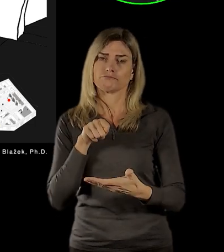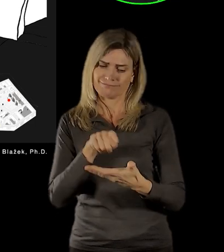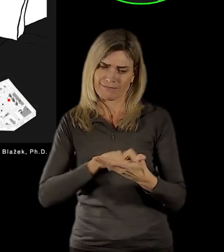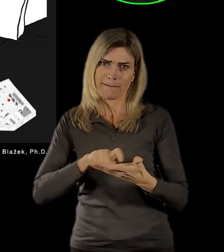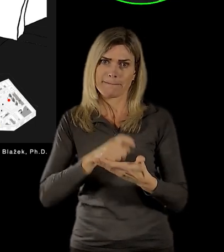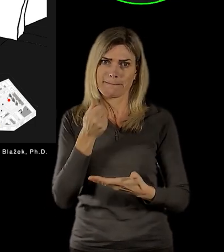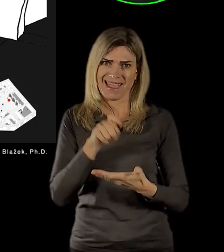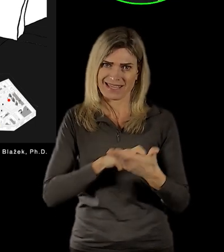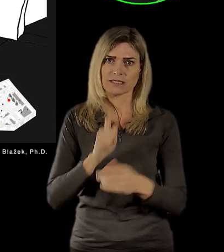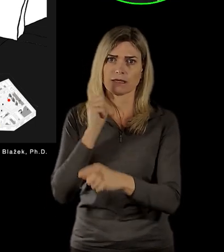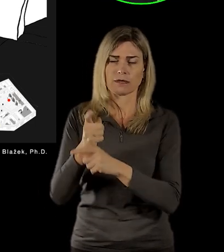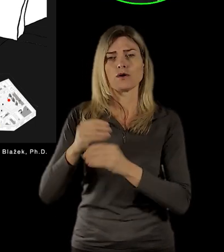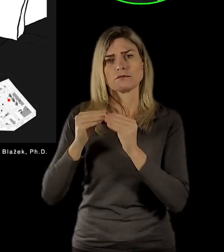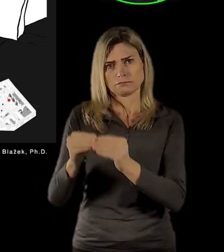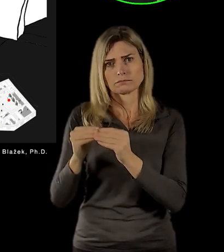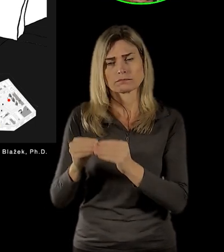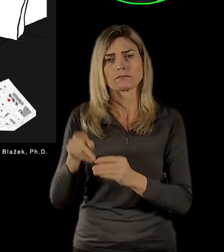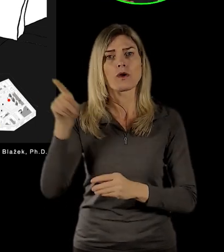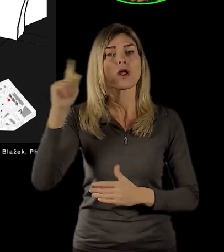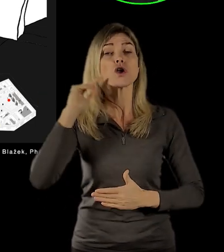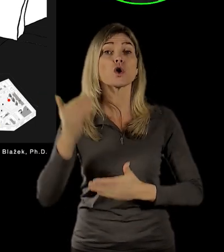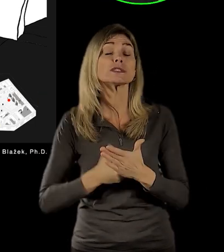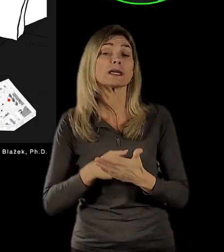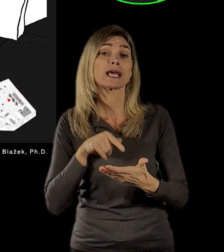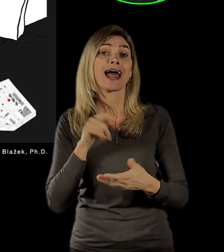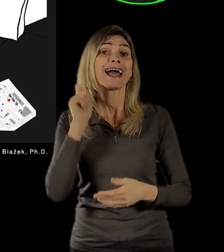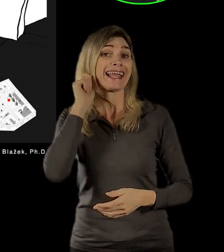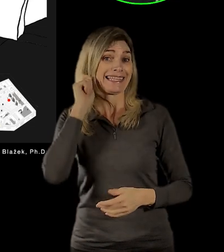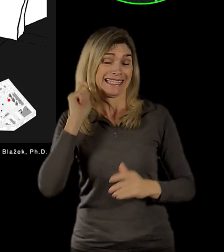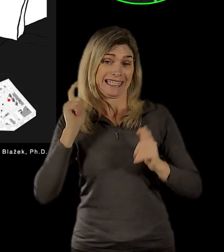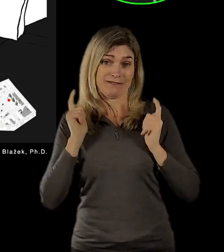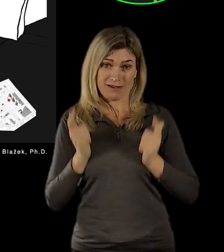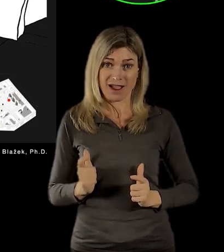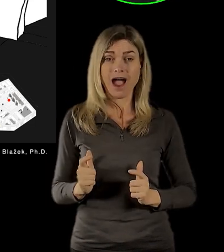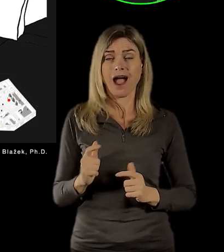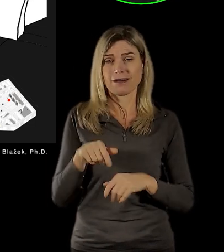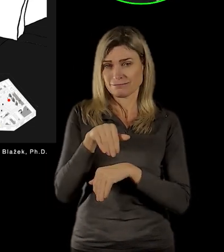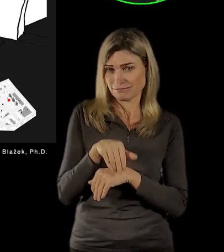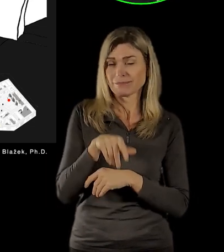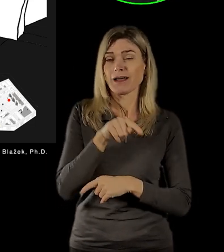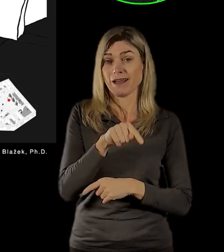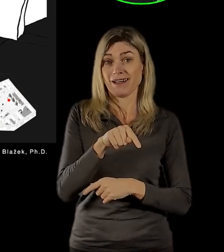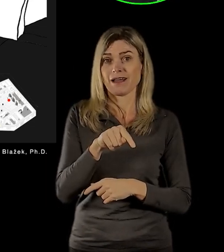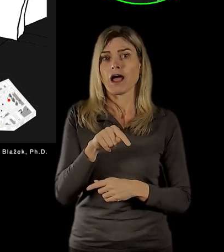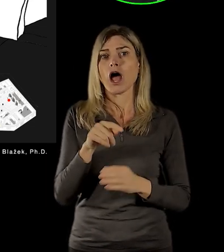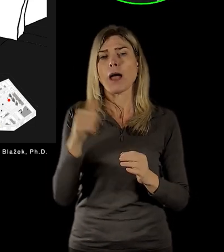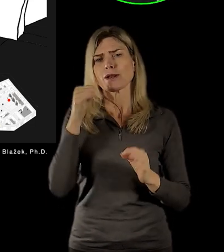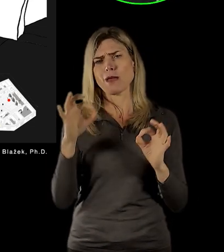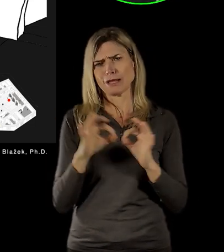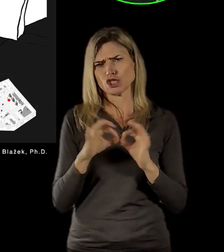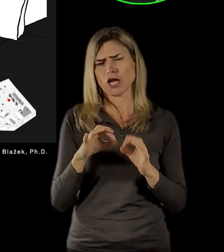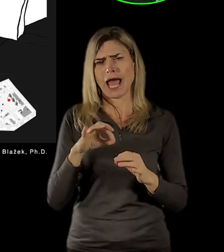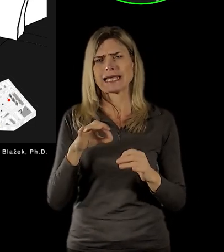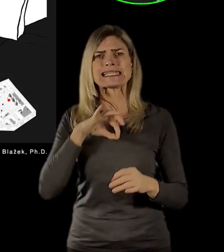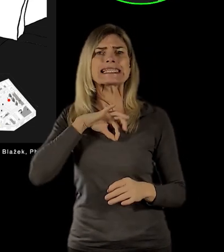té mince, tak se dozvěděla, že dívka, kterou měla vlastně ve škole, Bedřiška synková, byla